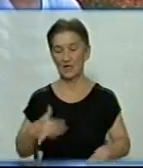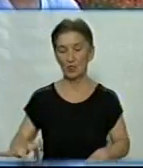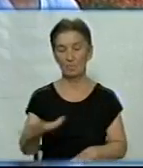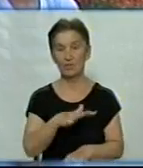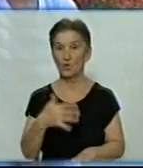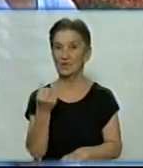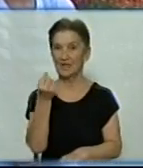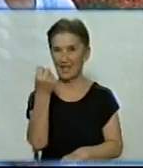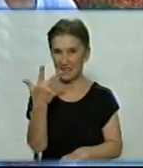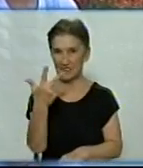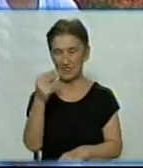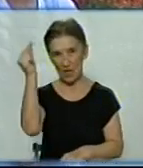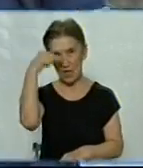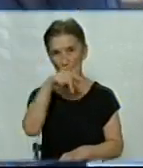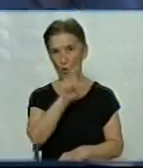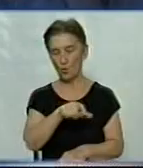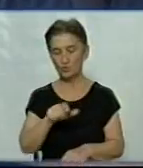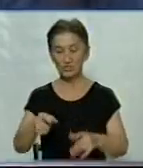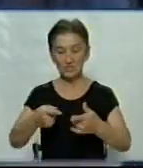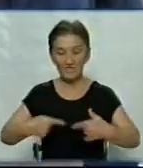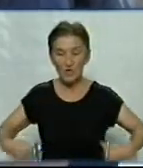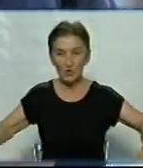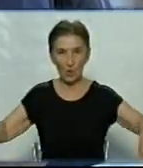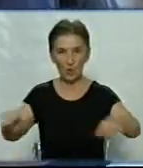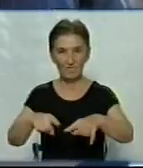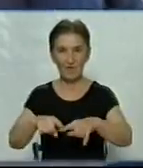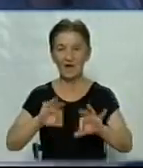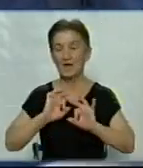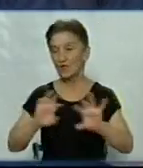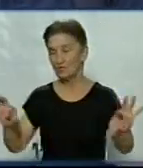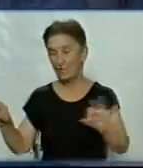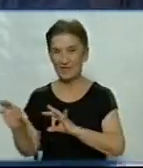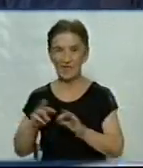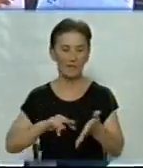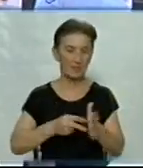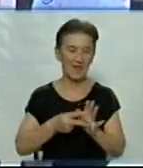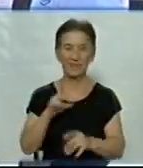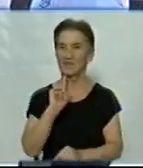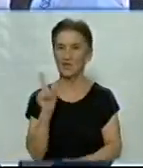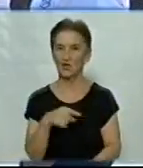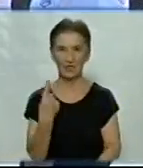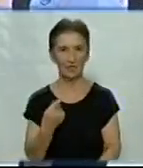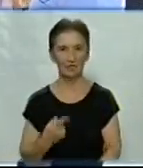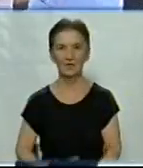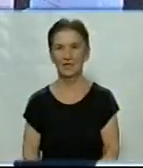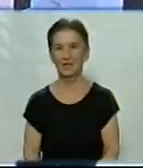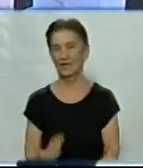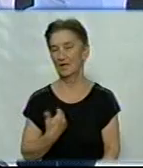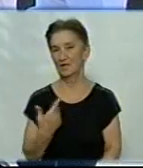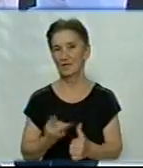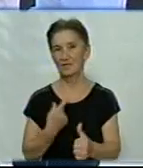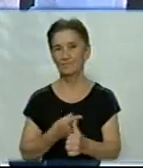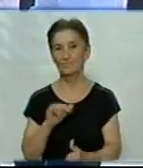учнів з викладачами стають вколо, знайомляться і розповідають про плани на рік. Мене звати